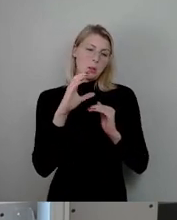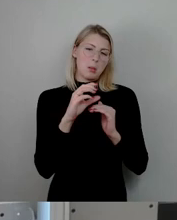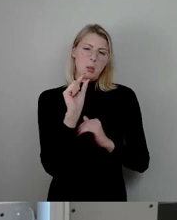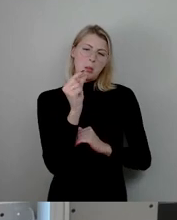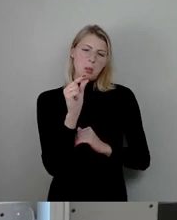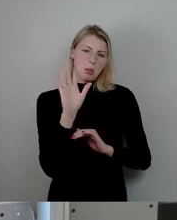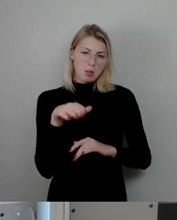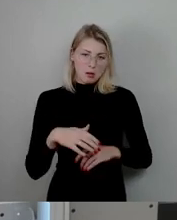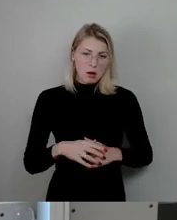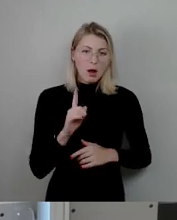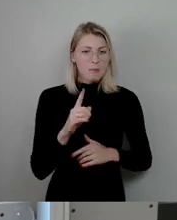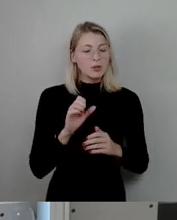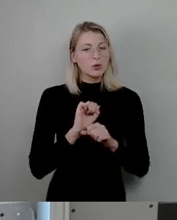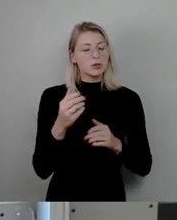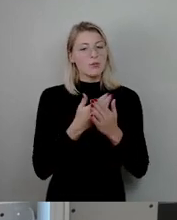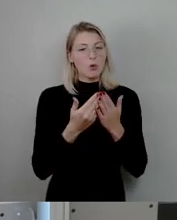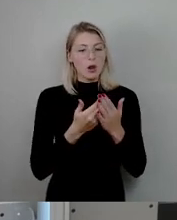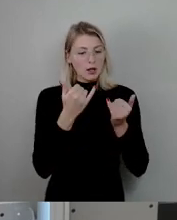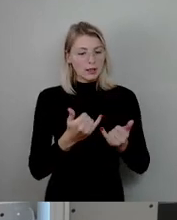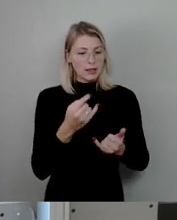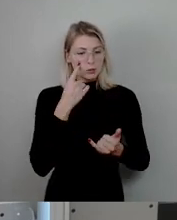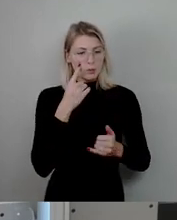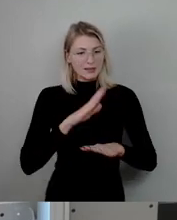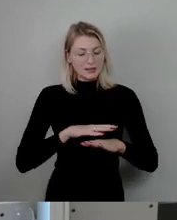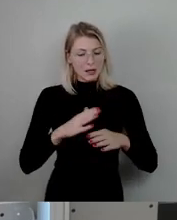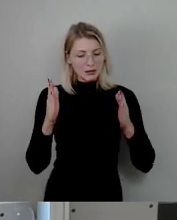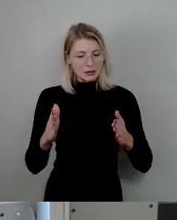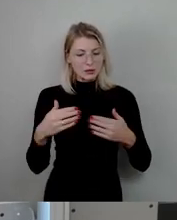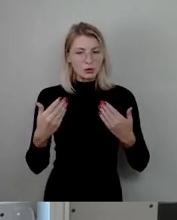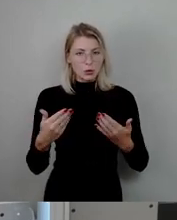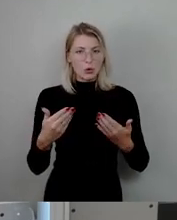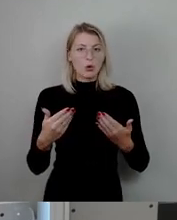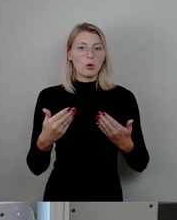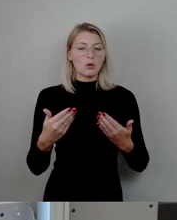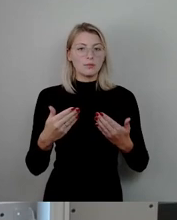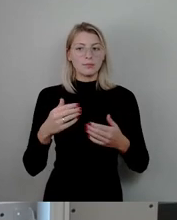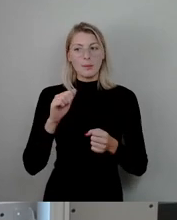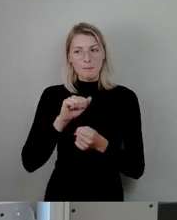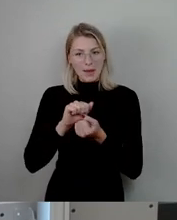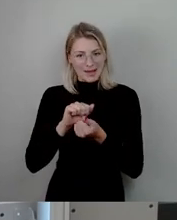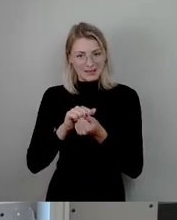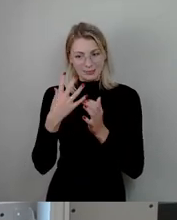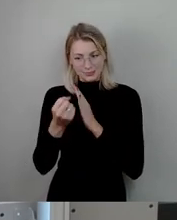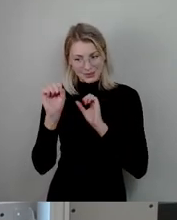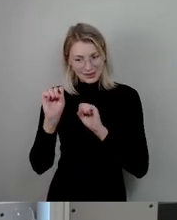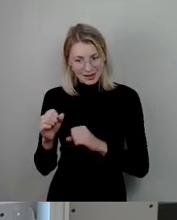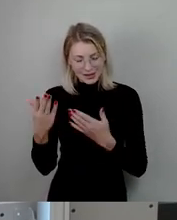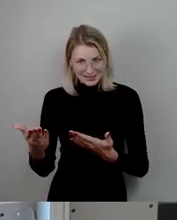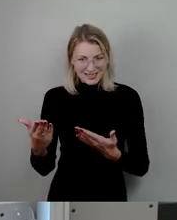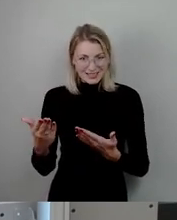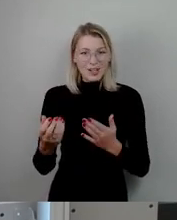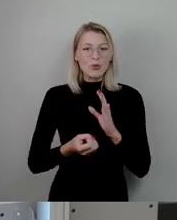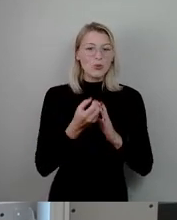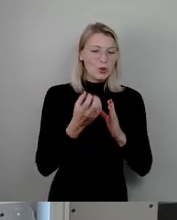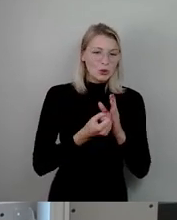Vorlage kommt in einer Zeit, wo wir den Verlautbarungen aus der Presse entnehmen können, dass in der Kultur